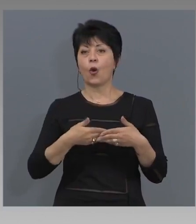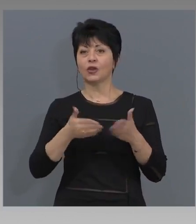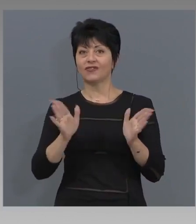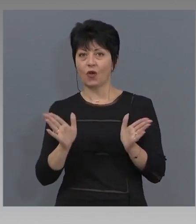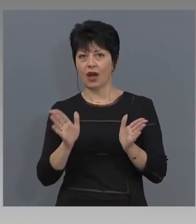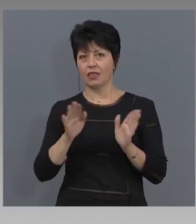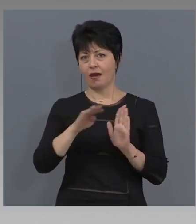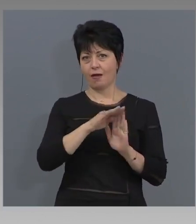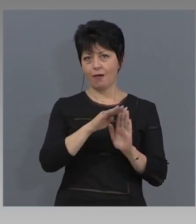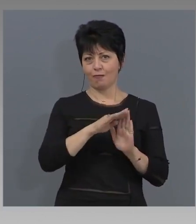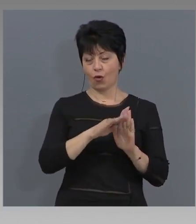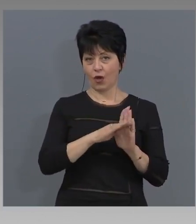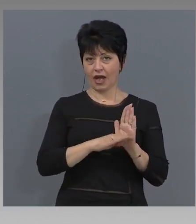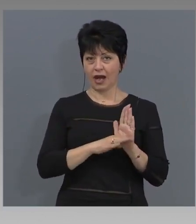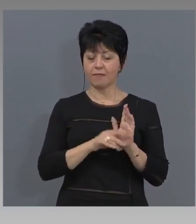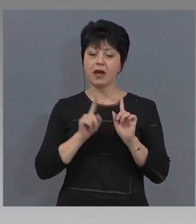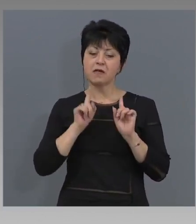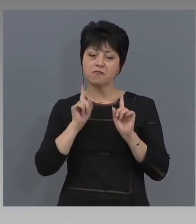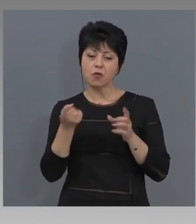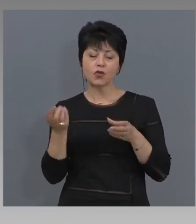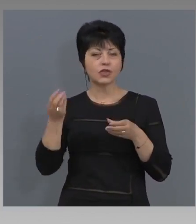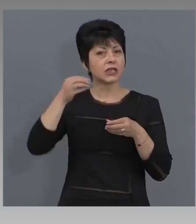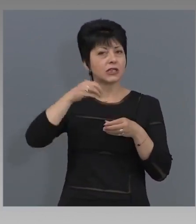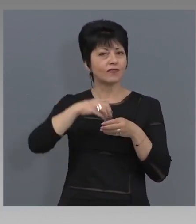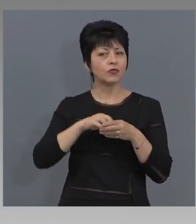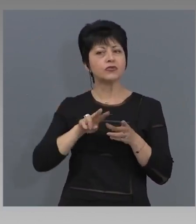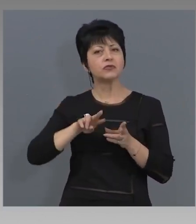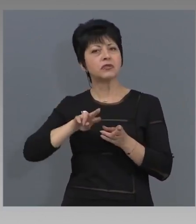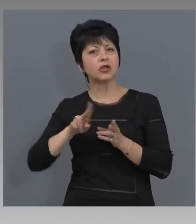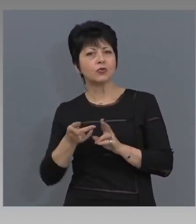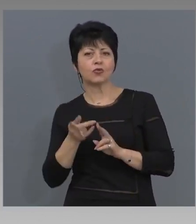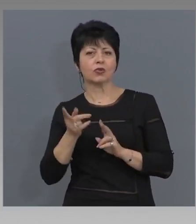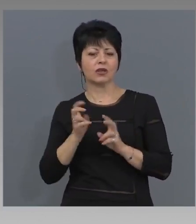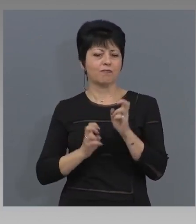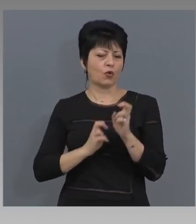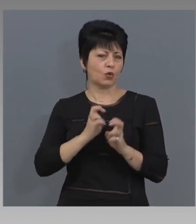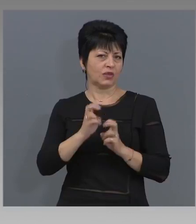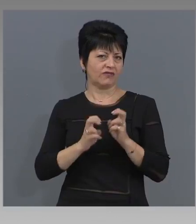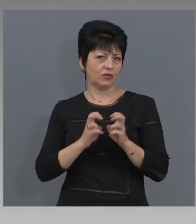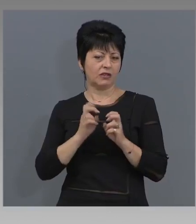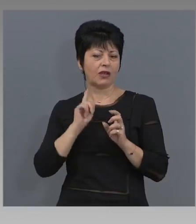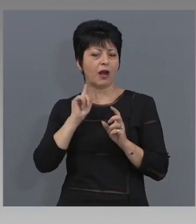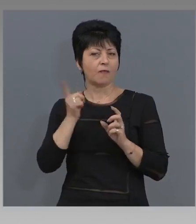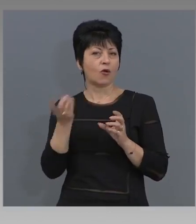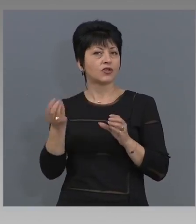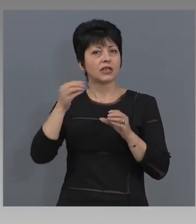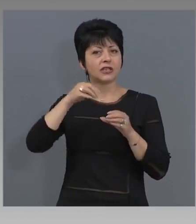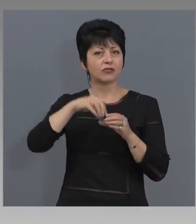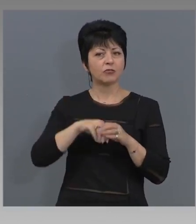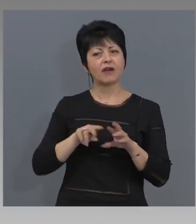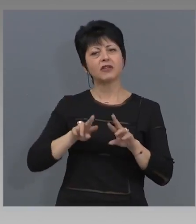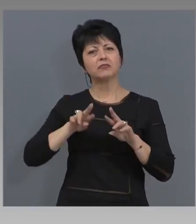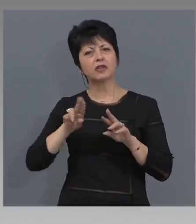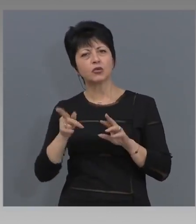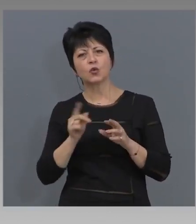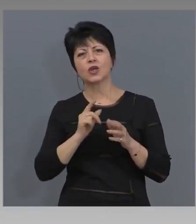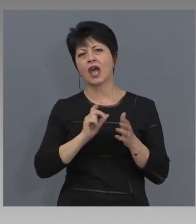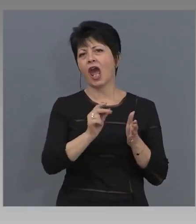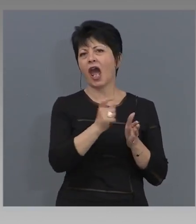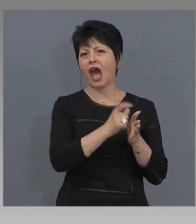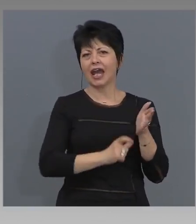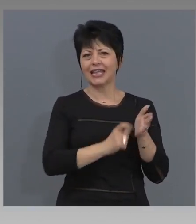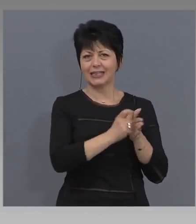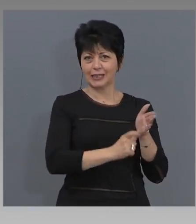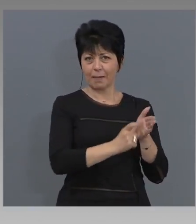Може към нея да се включват последствия и други производители на храни, може да се добавят други рецепти. Тя няма да е